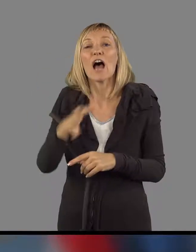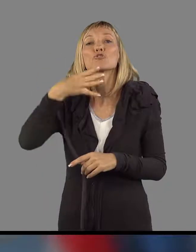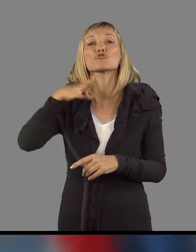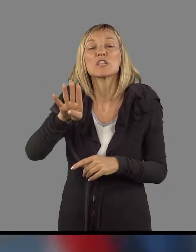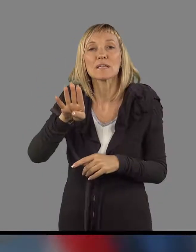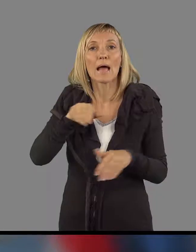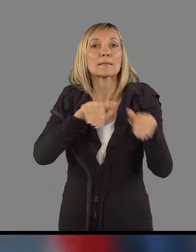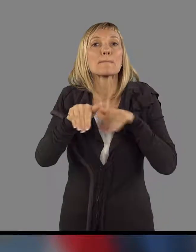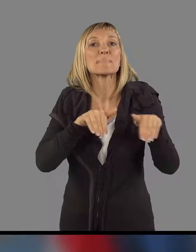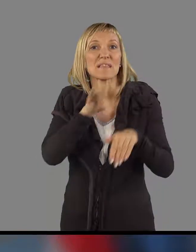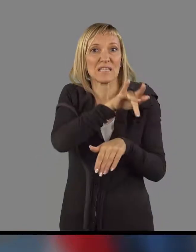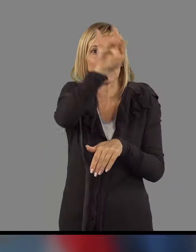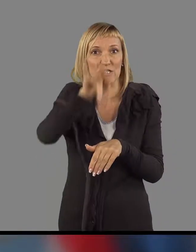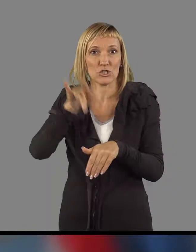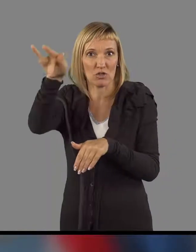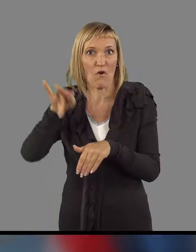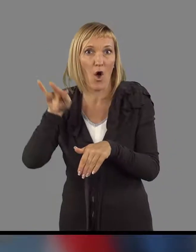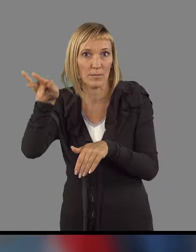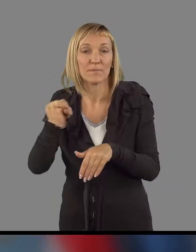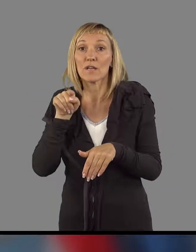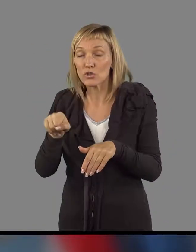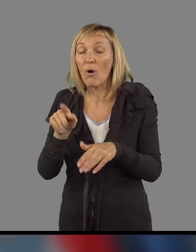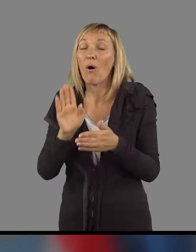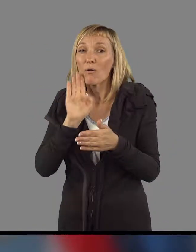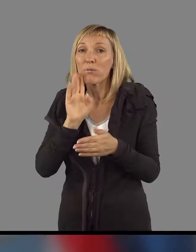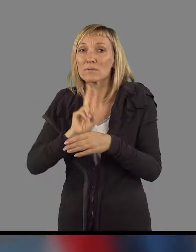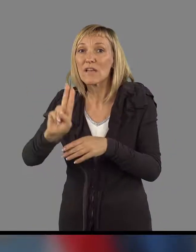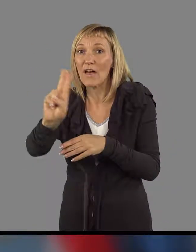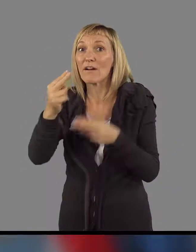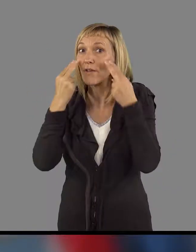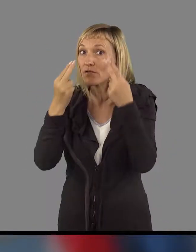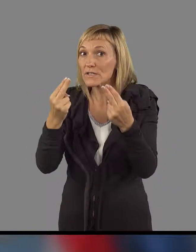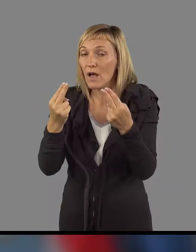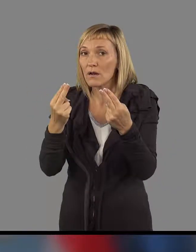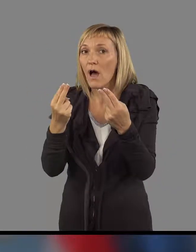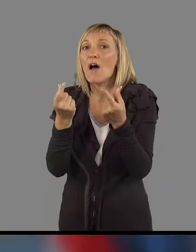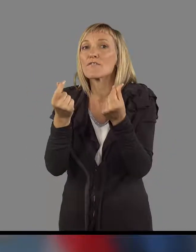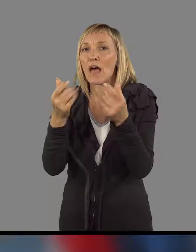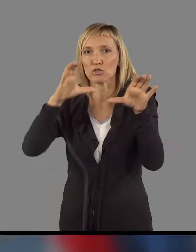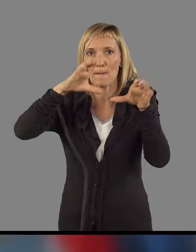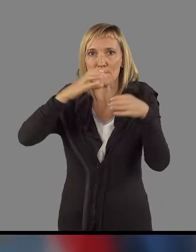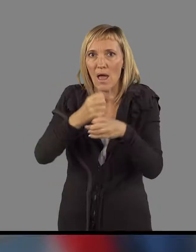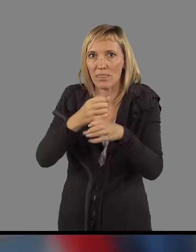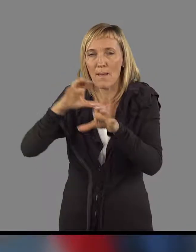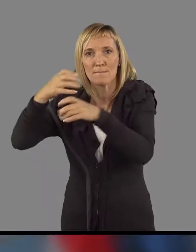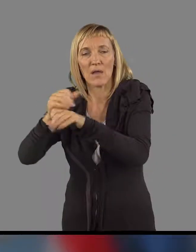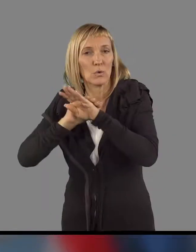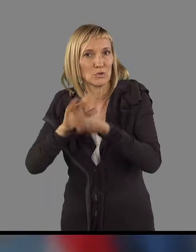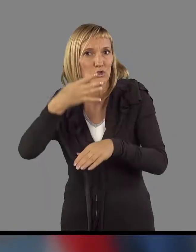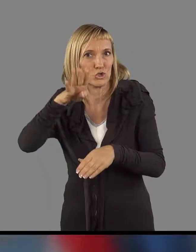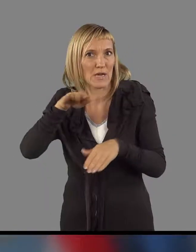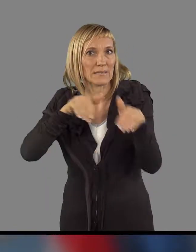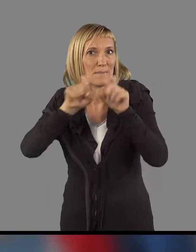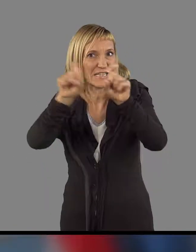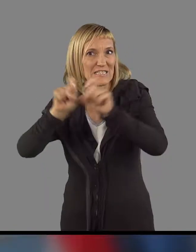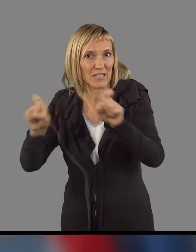ministerstvih. To se je vdejanilo seveda potem v nadaljevanju v finančnih razrezih. In vsi ti finančni